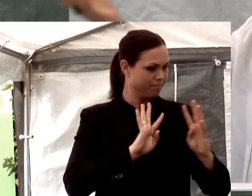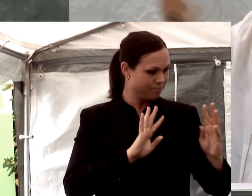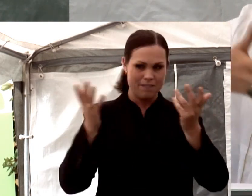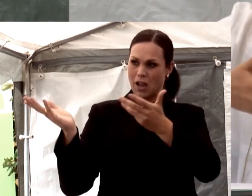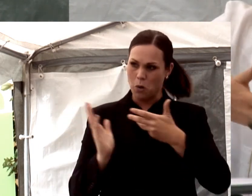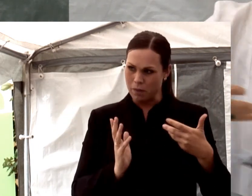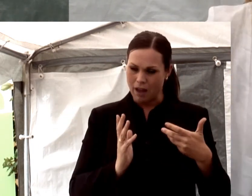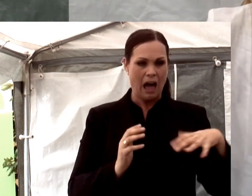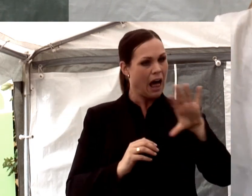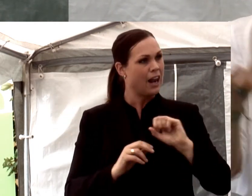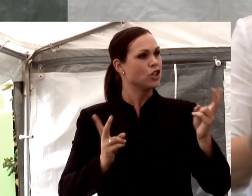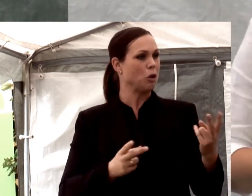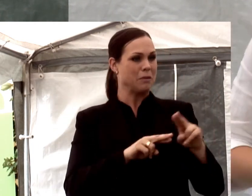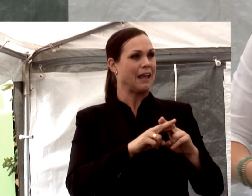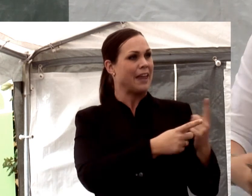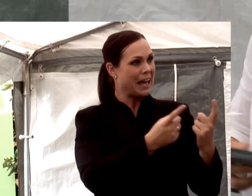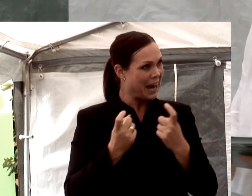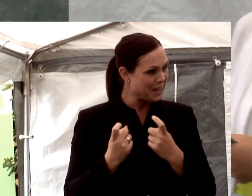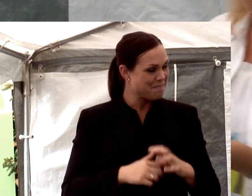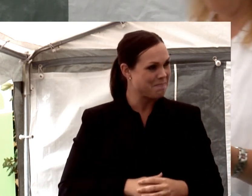Välkomna upp alla ni som känner er kallade.